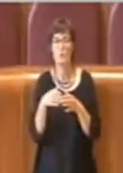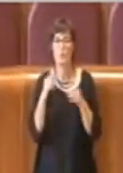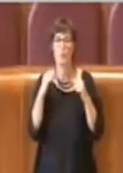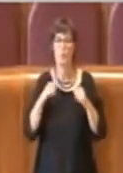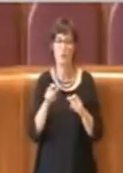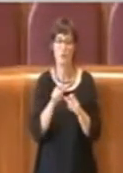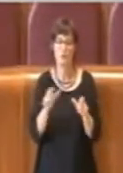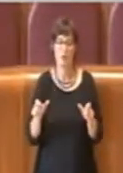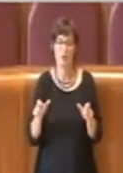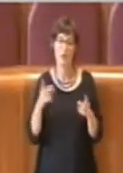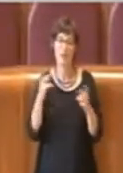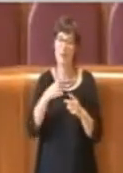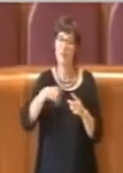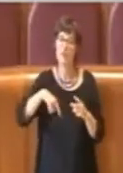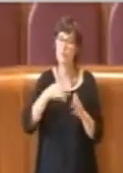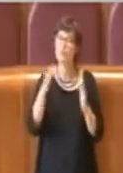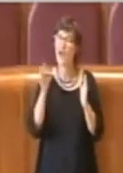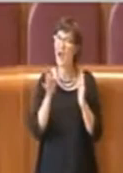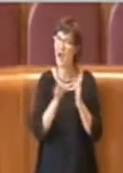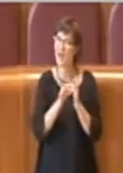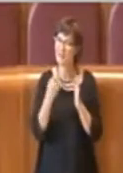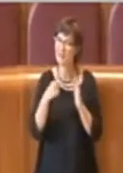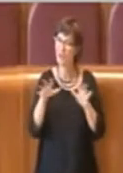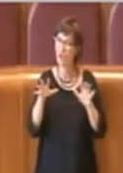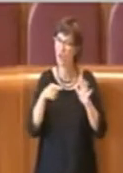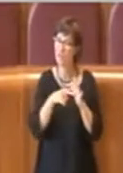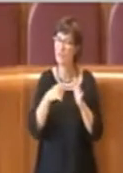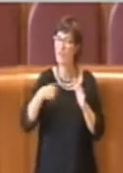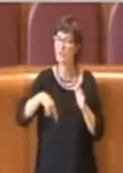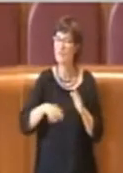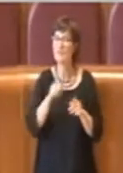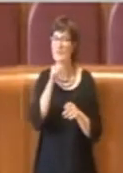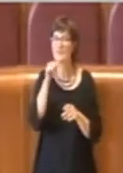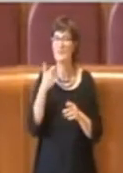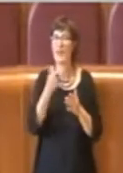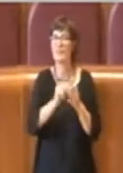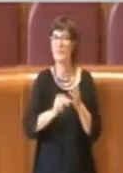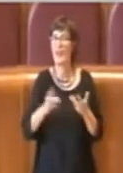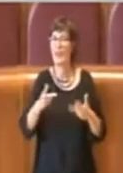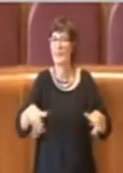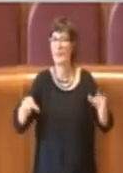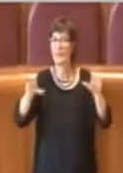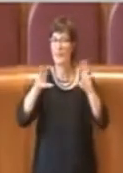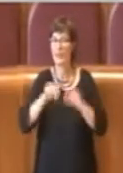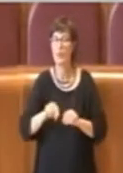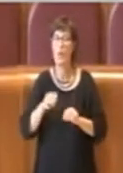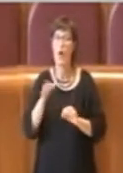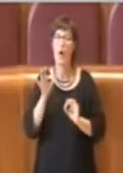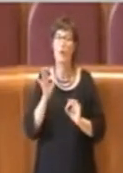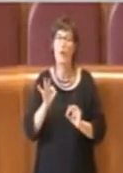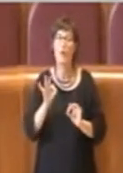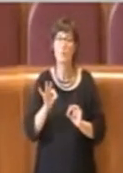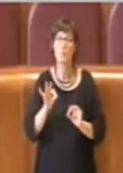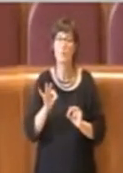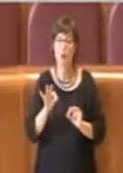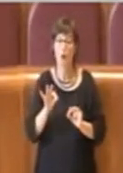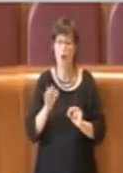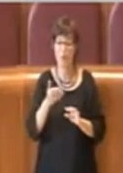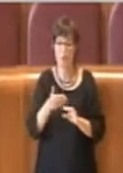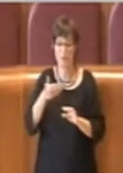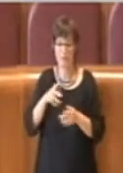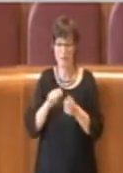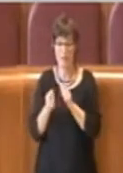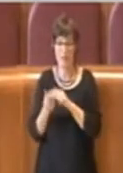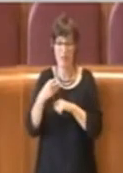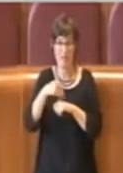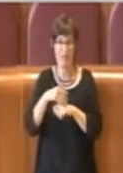questo articolo proprio a causa della modifica di cui parlavo nell'emendamento precedente,